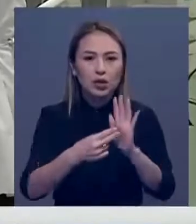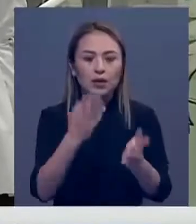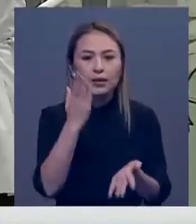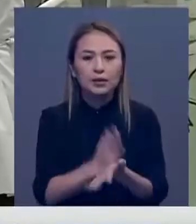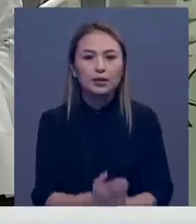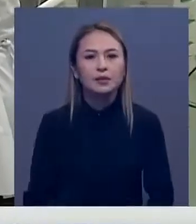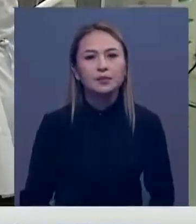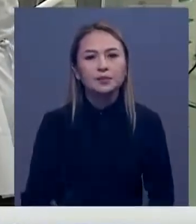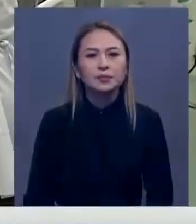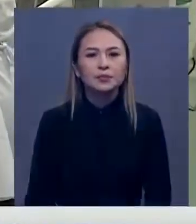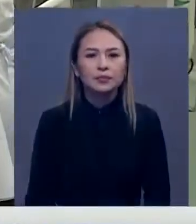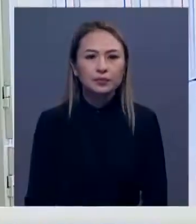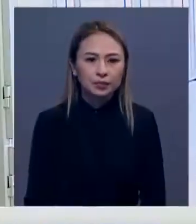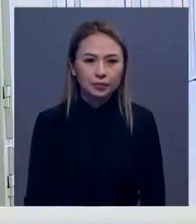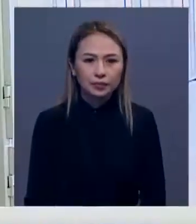жоспарланған.